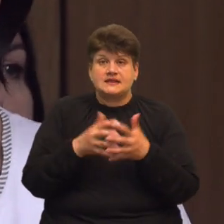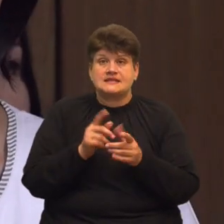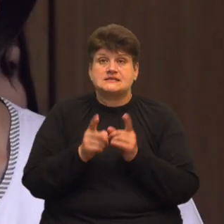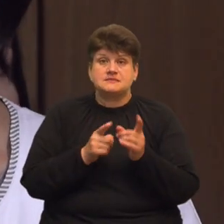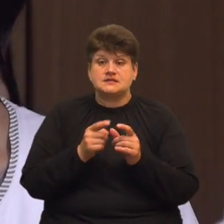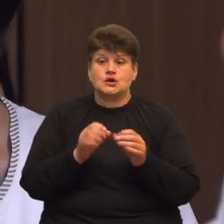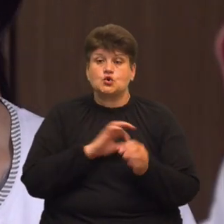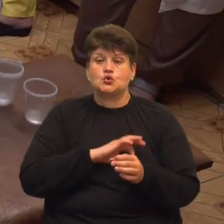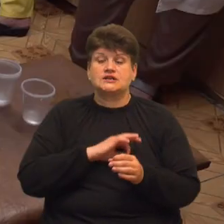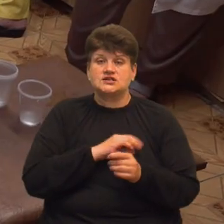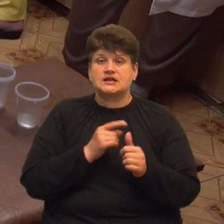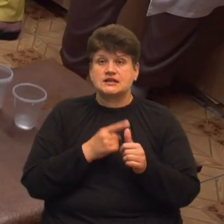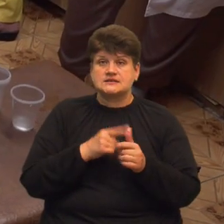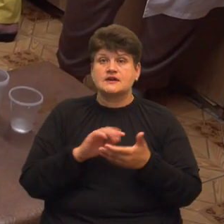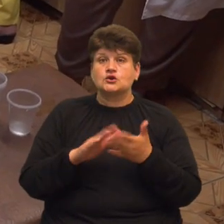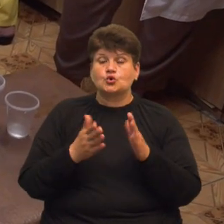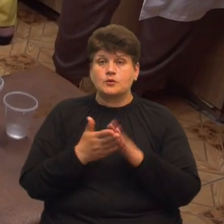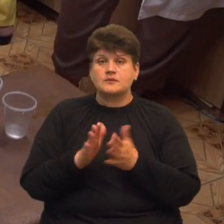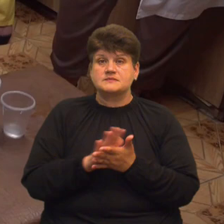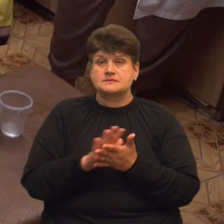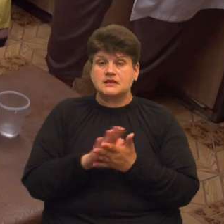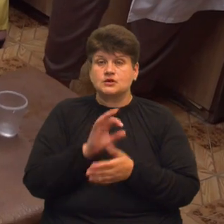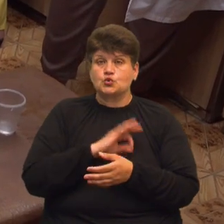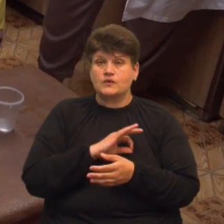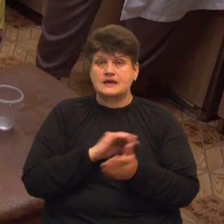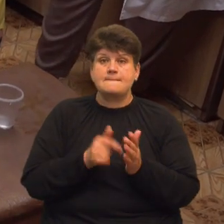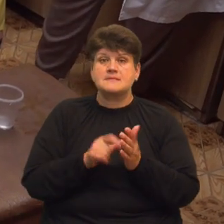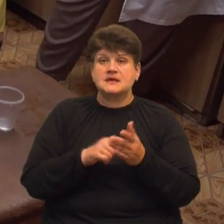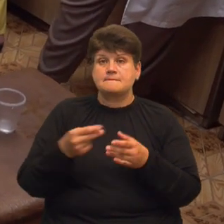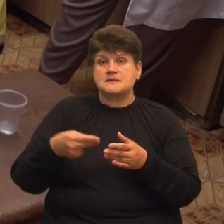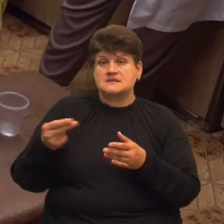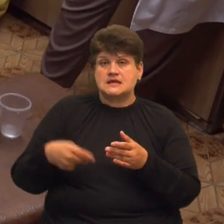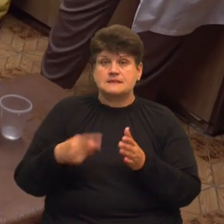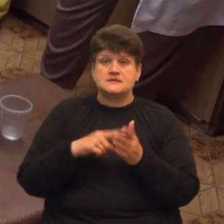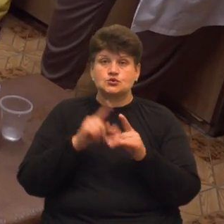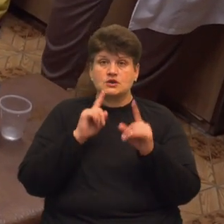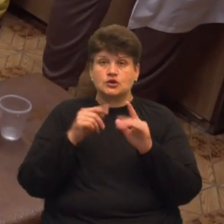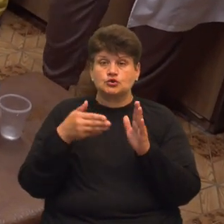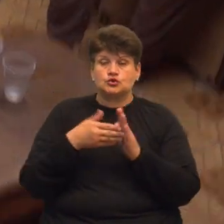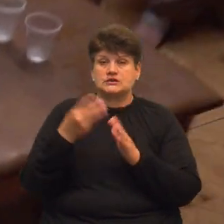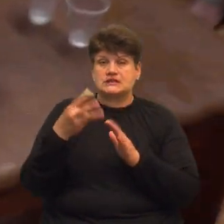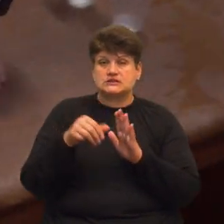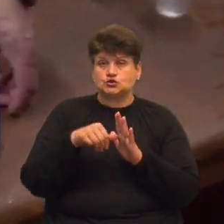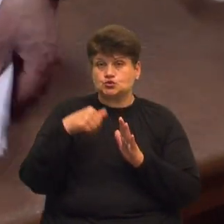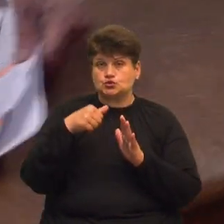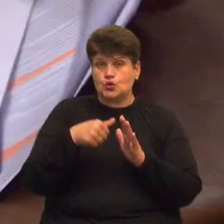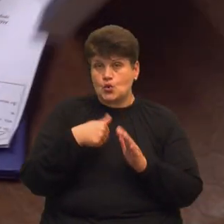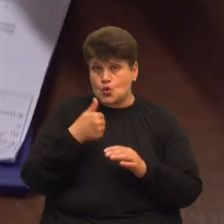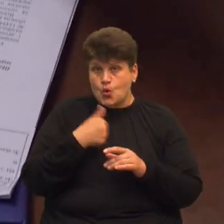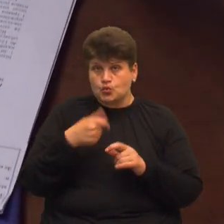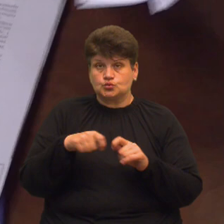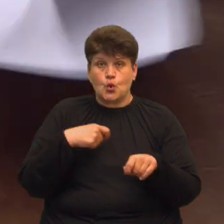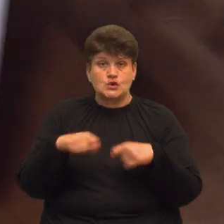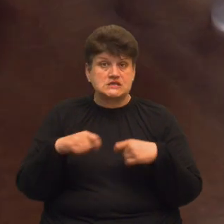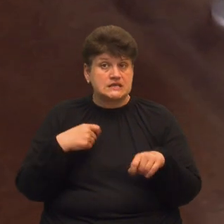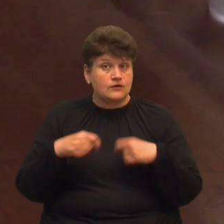договір про безоплатне користування приміщенням, який підписали з міською радою до 2036 року, достроково розірвуть. Тоді,